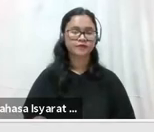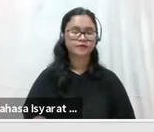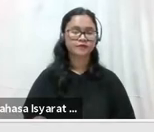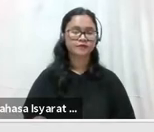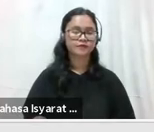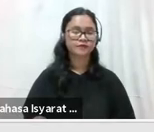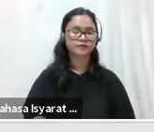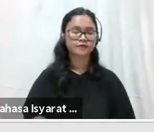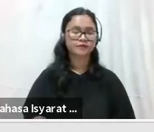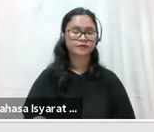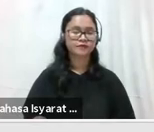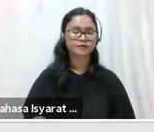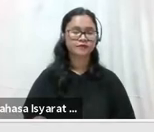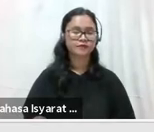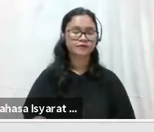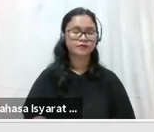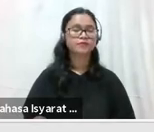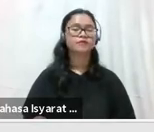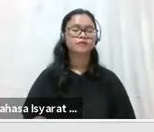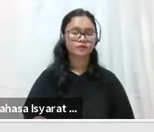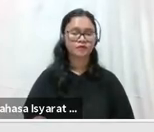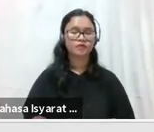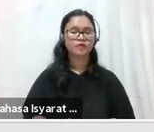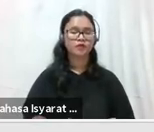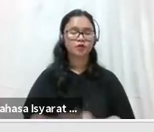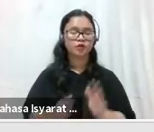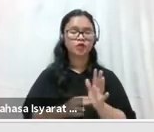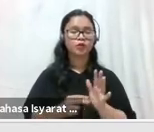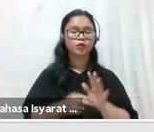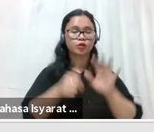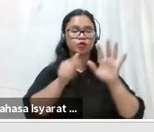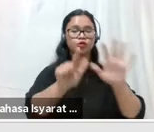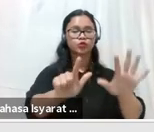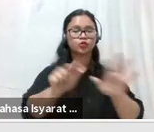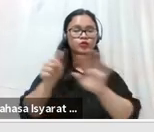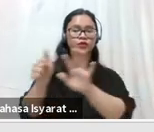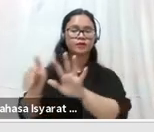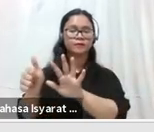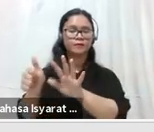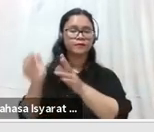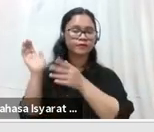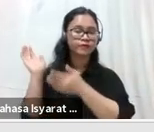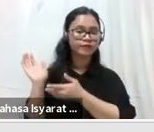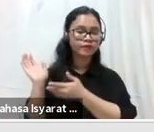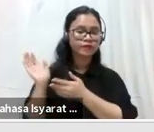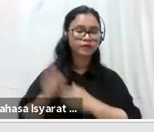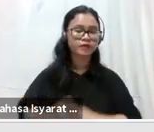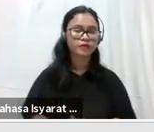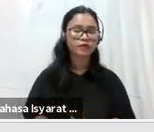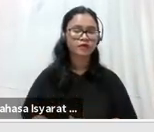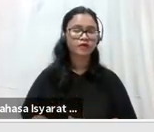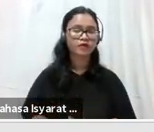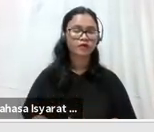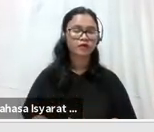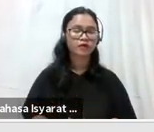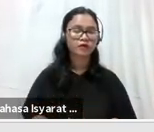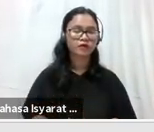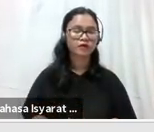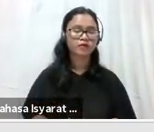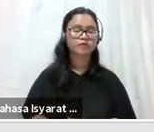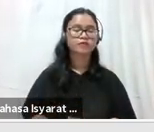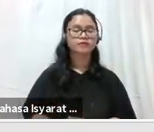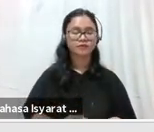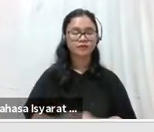Justice Program IPJ2. 76, Nila Timbuleng dalam kurung